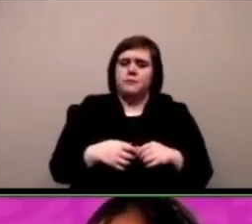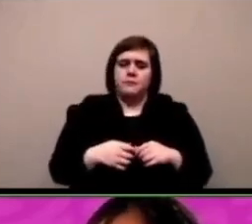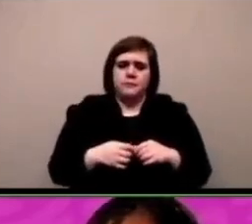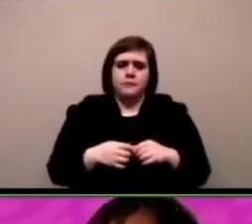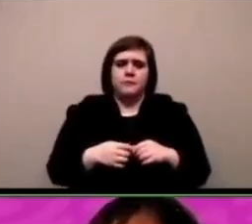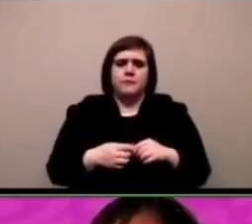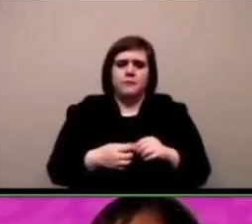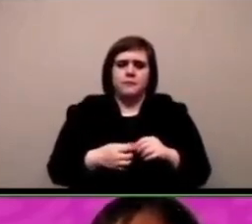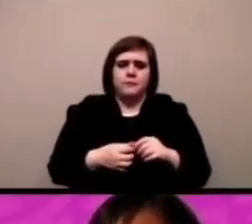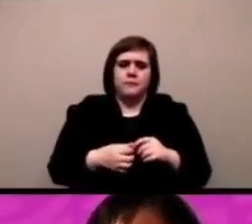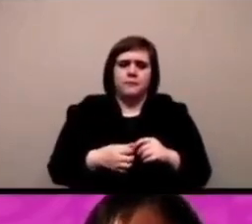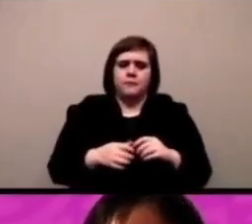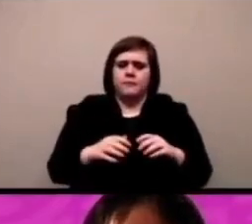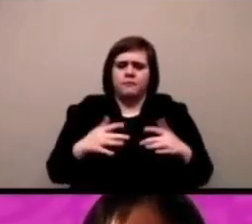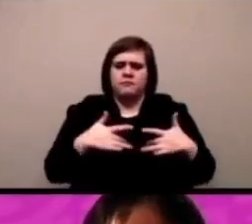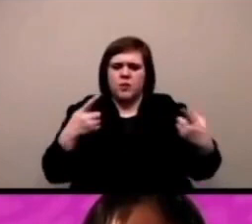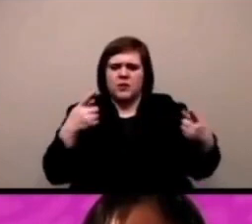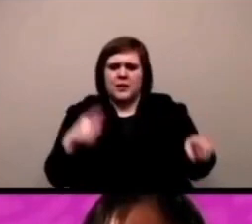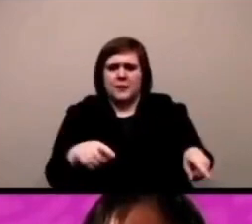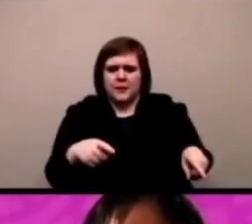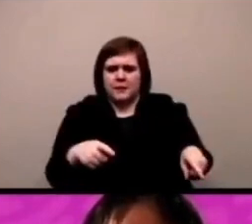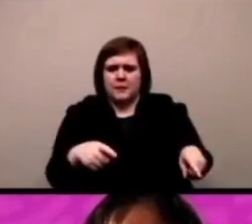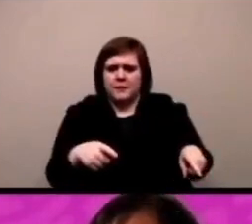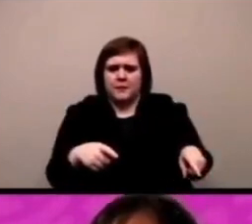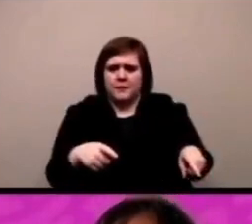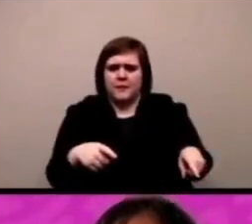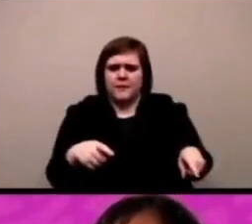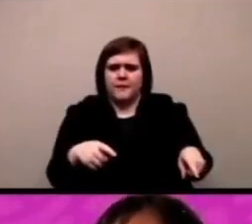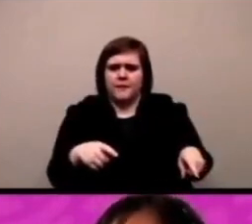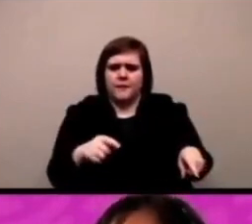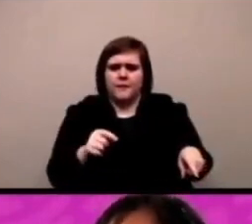prima clicco qui